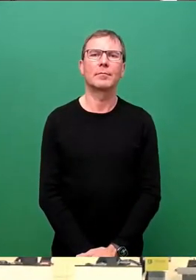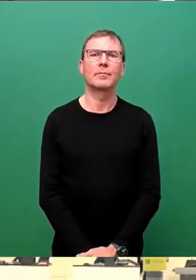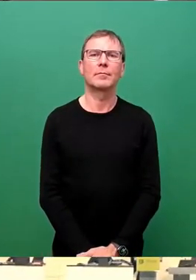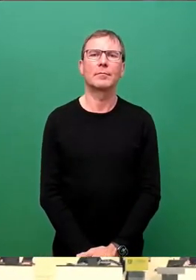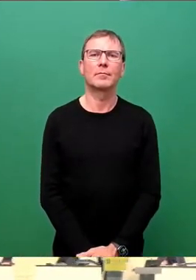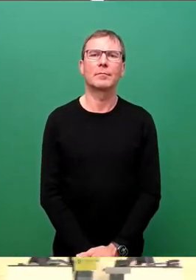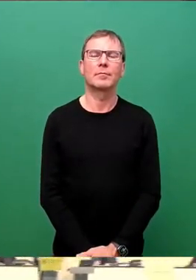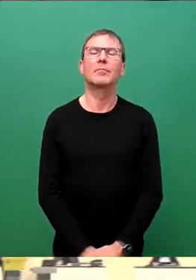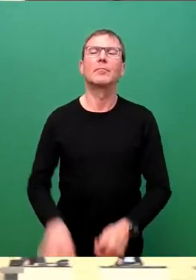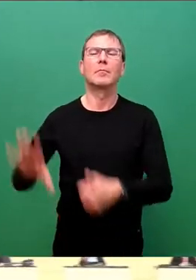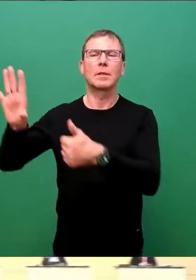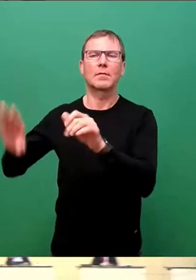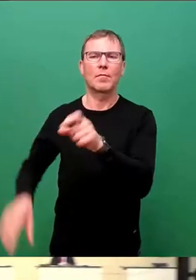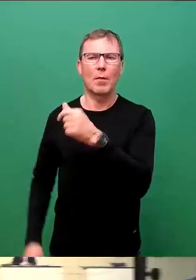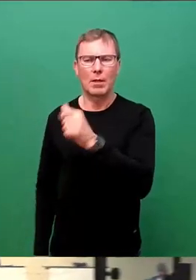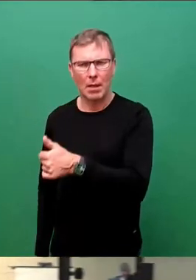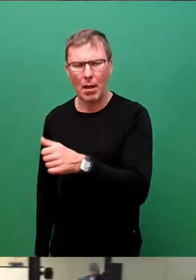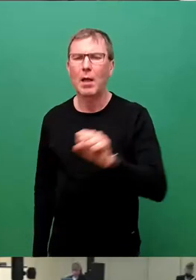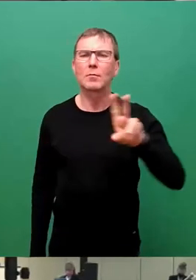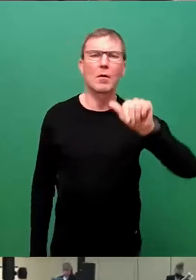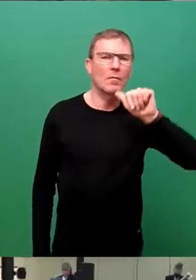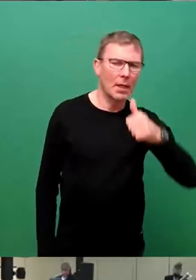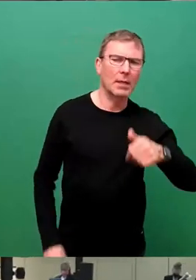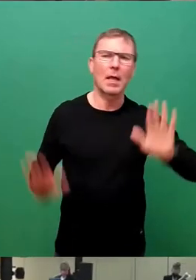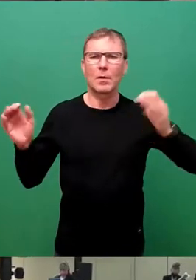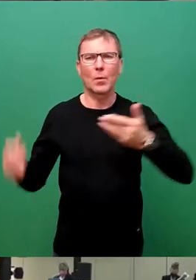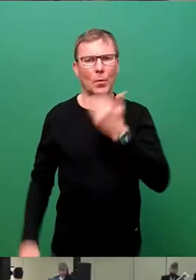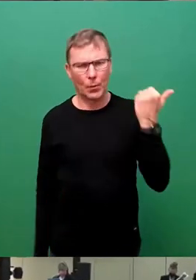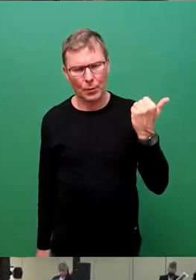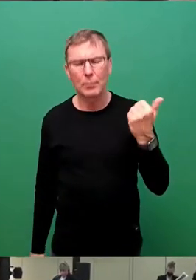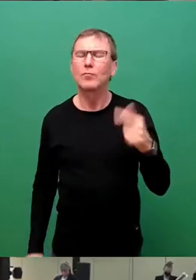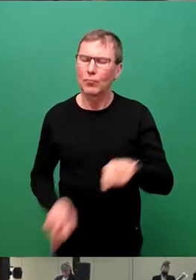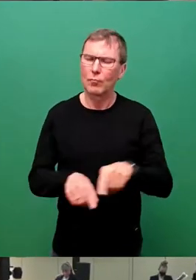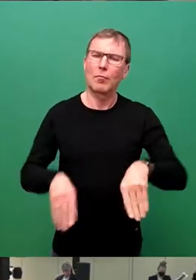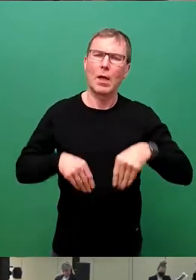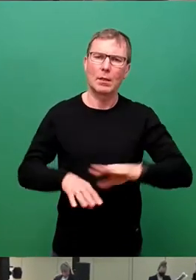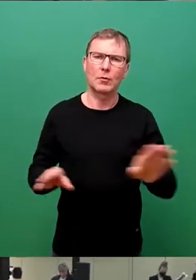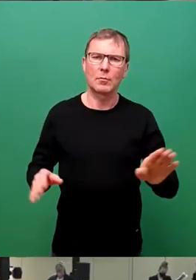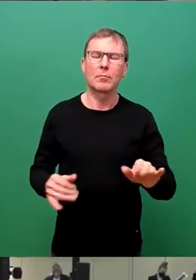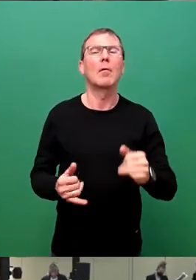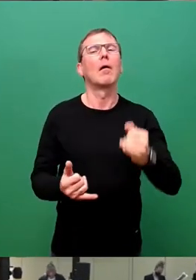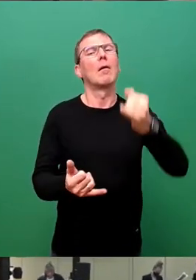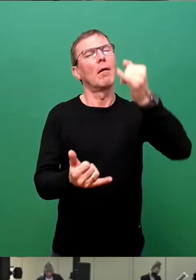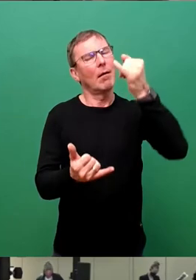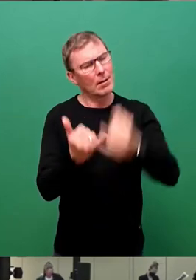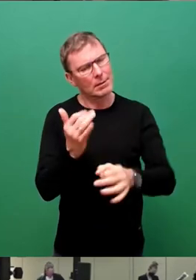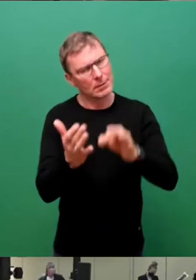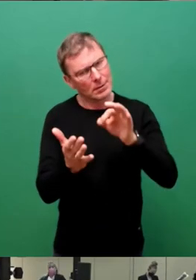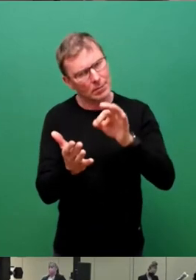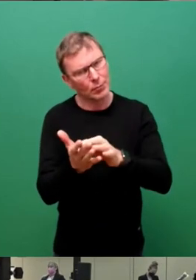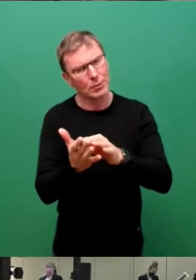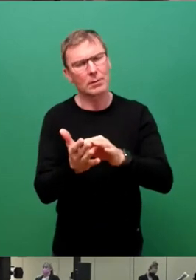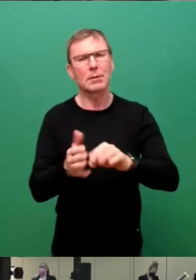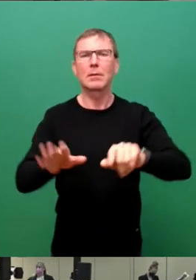56 Ja, 12 Nein, keine Enthaltungen, wer so zugestimmt. Und last but not least, wer dem Punkt